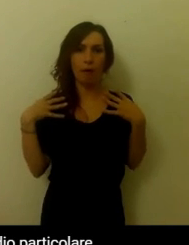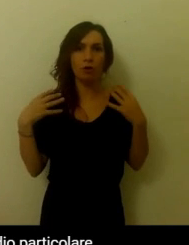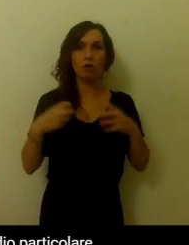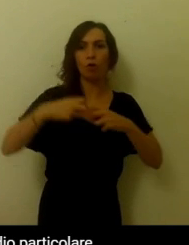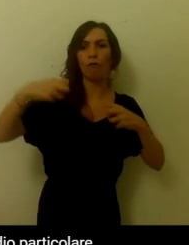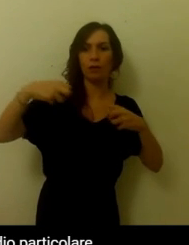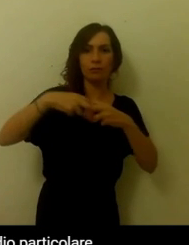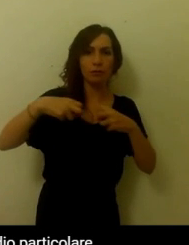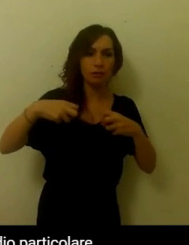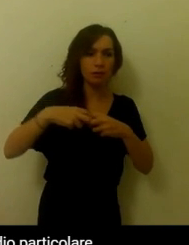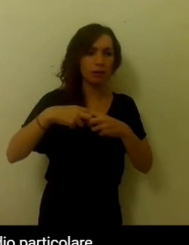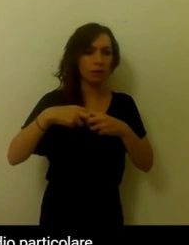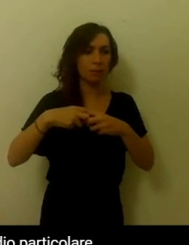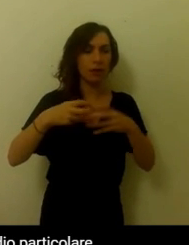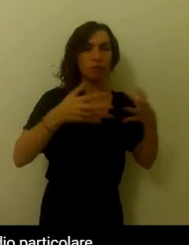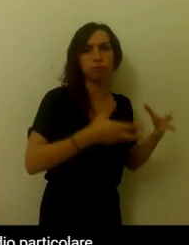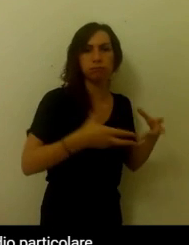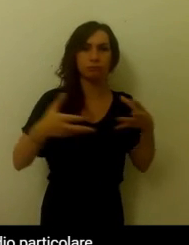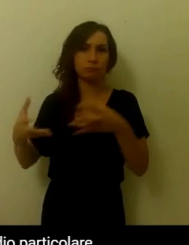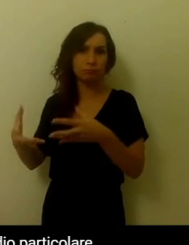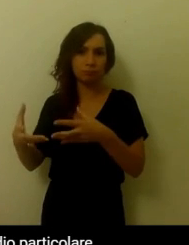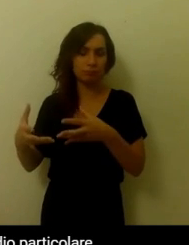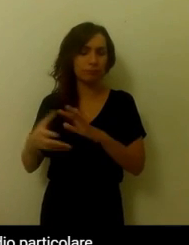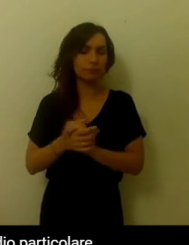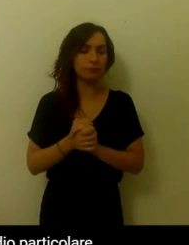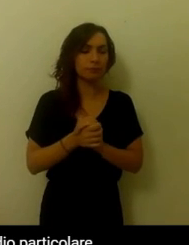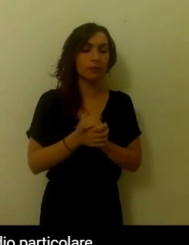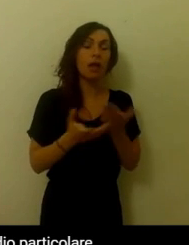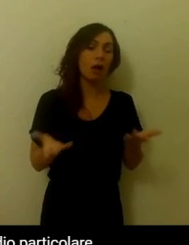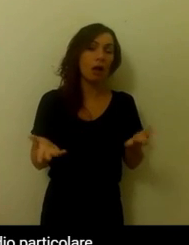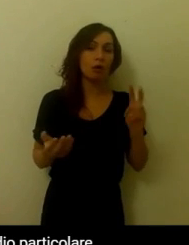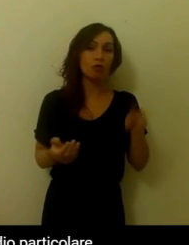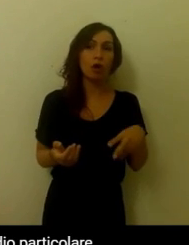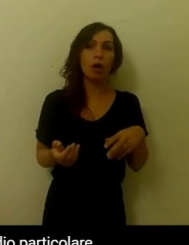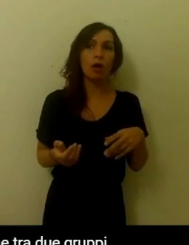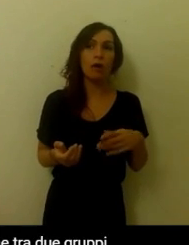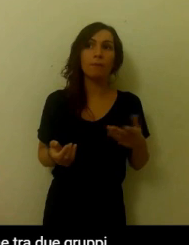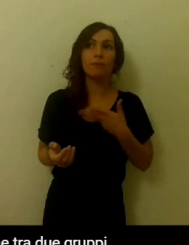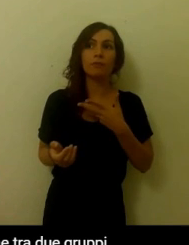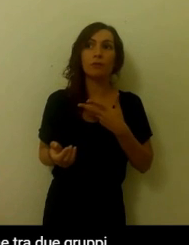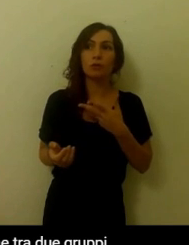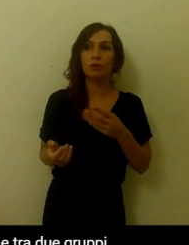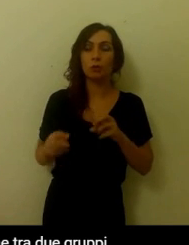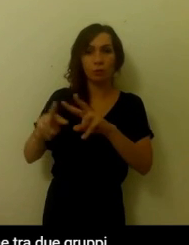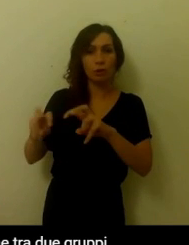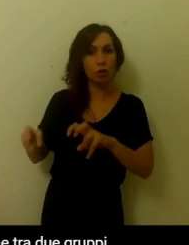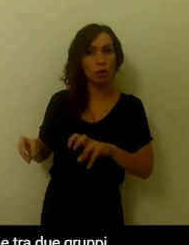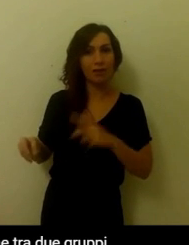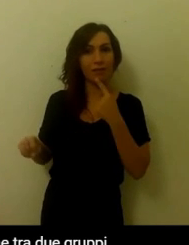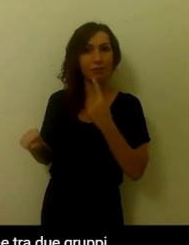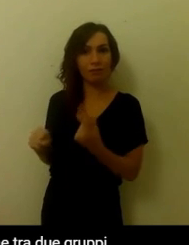forte, spostare carichi. E tra l'altro c'è uno studio particolare che dice,